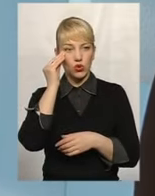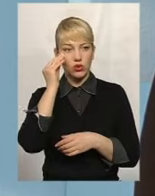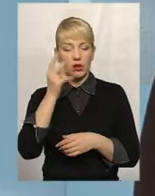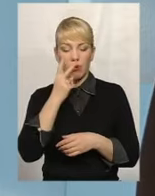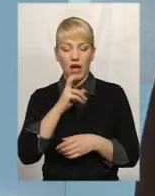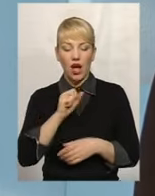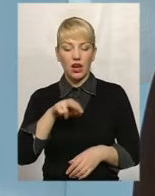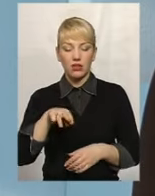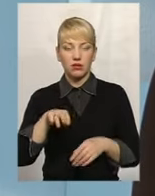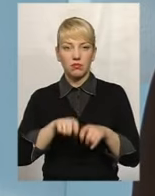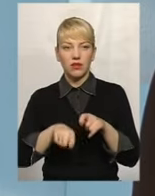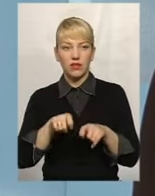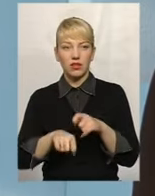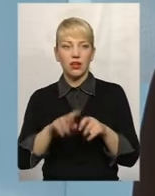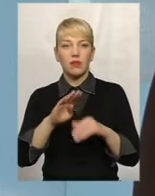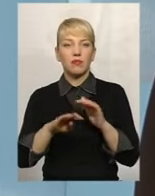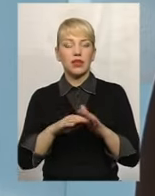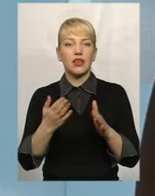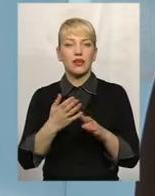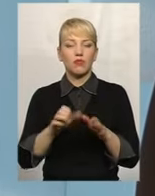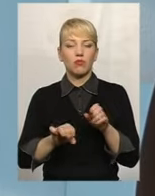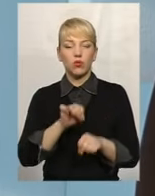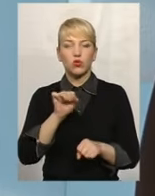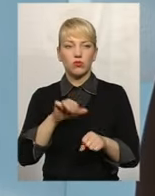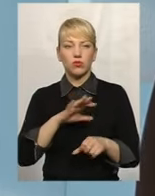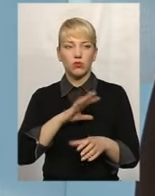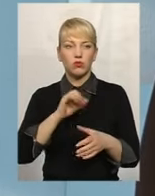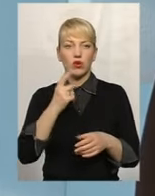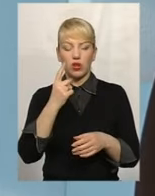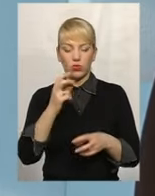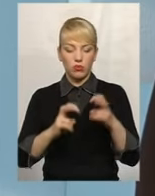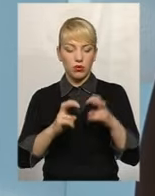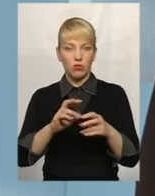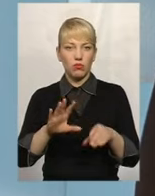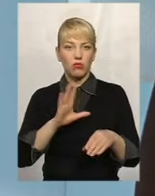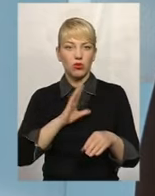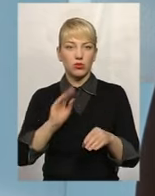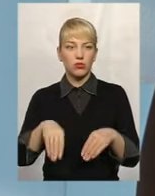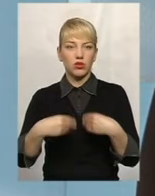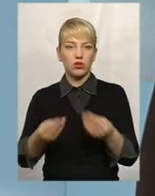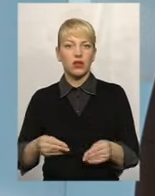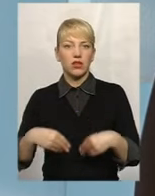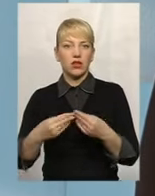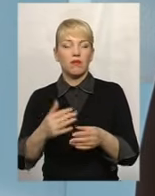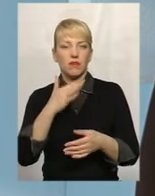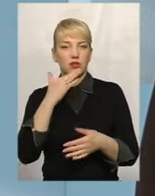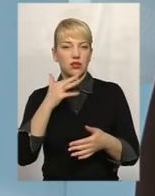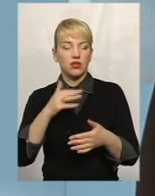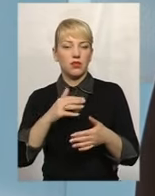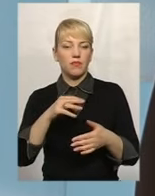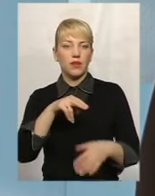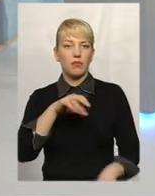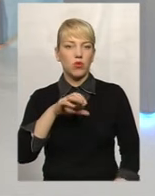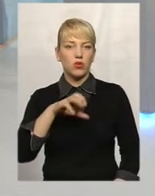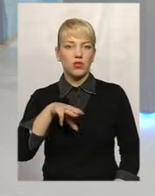акту перевірки приблизно, під які порушення він попадає, може скластися на одне підприємство і кілька постанов. Це може вийти,